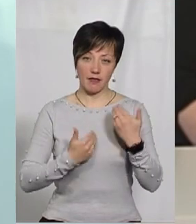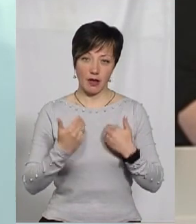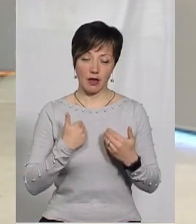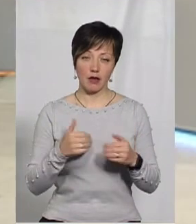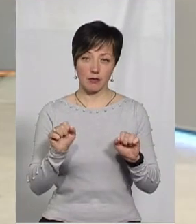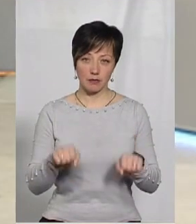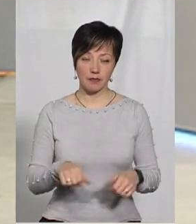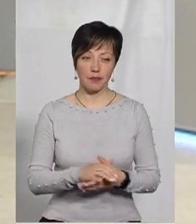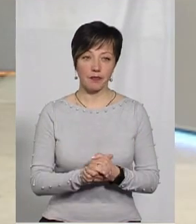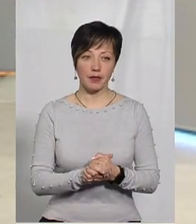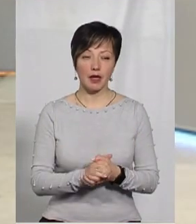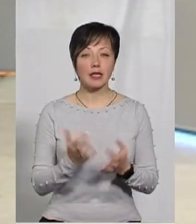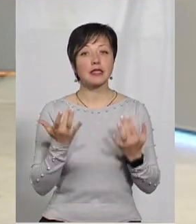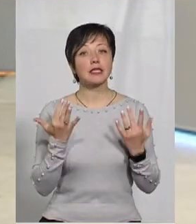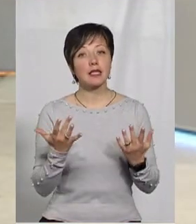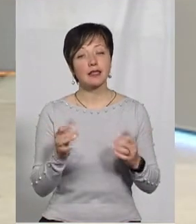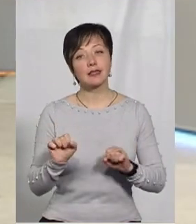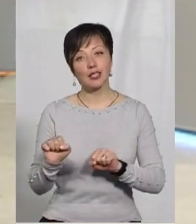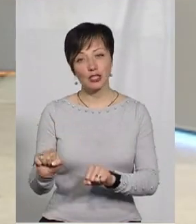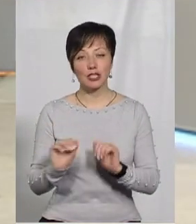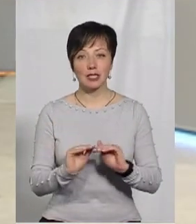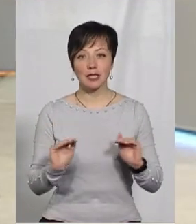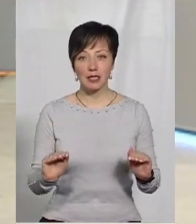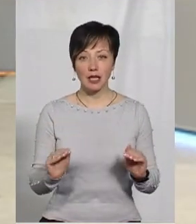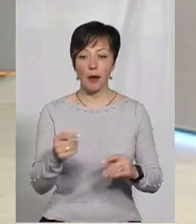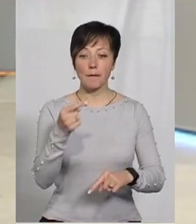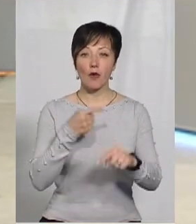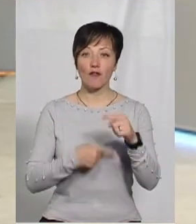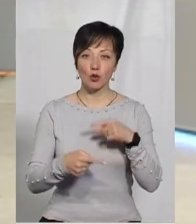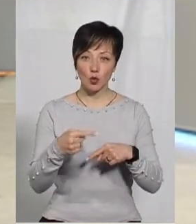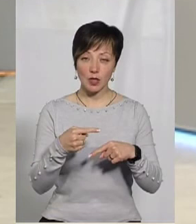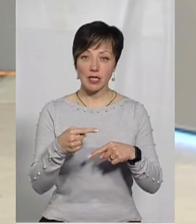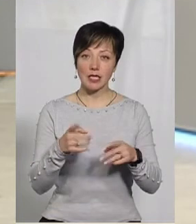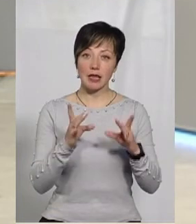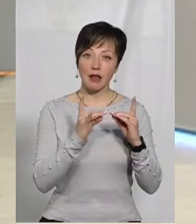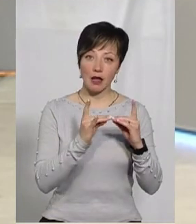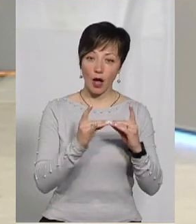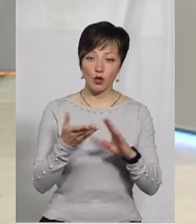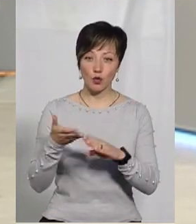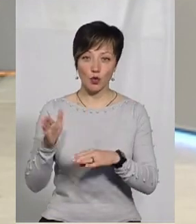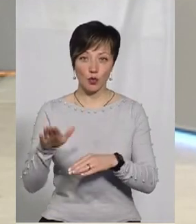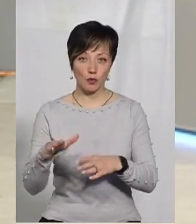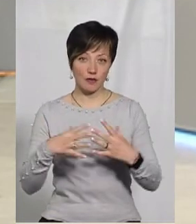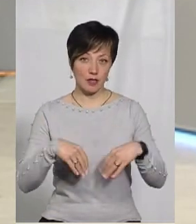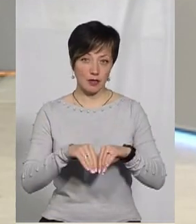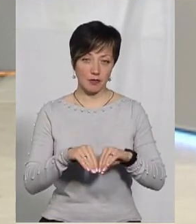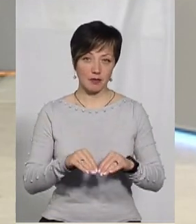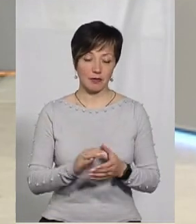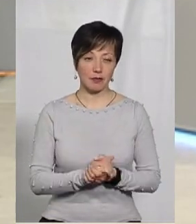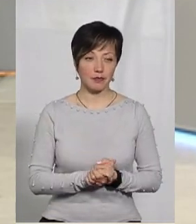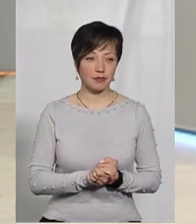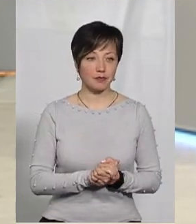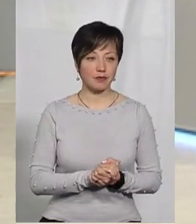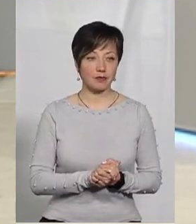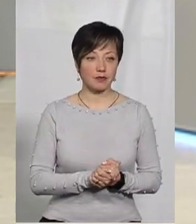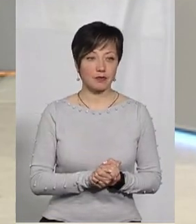І загалом, наскільки захищені діти, які повернулися з інтернатів, у сім'ї, які в складних